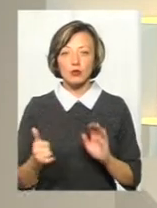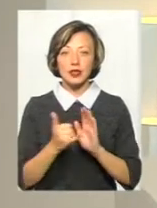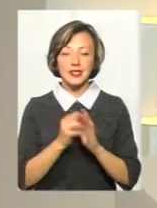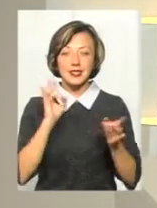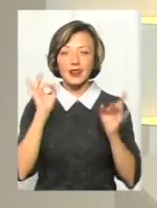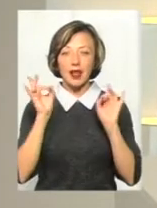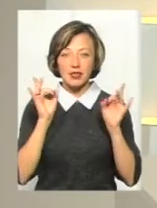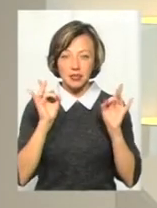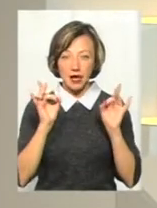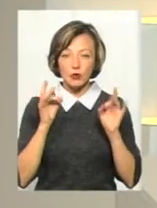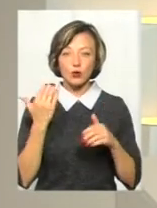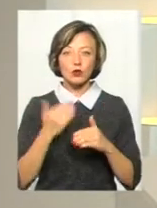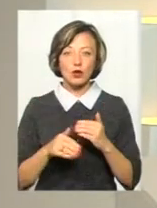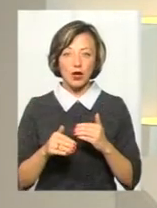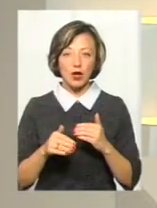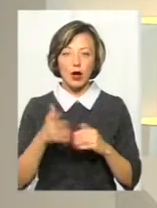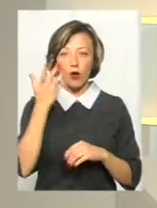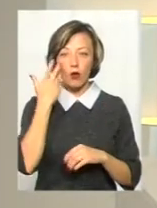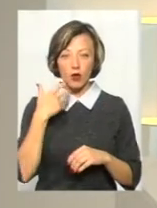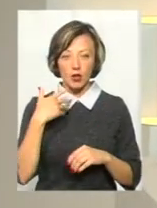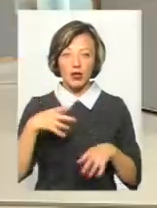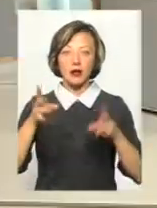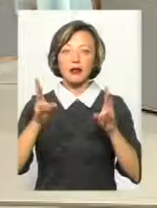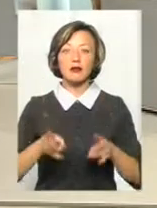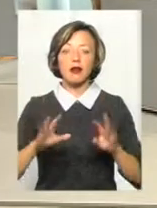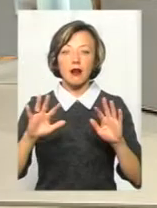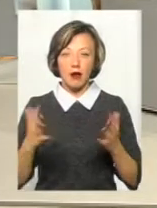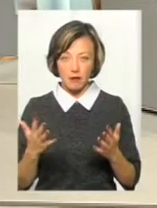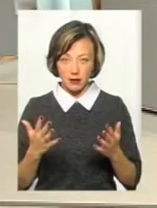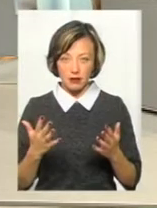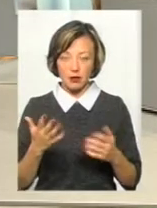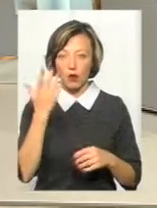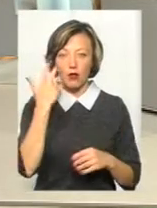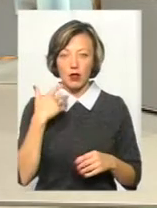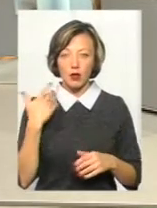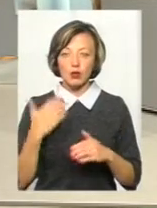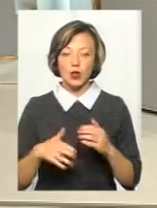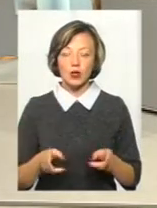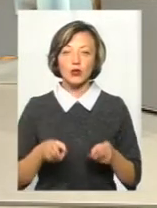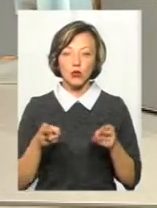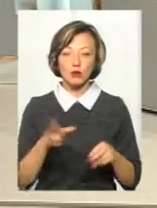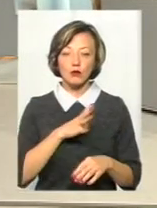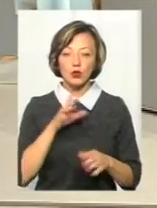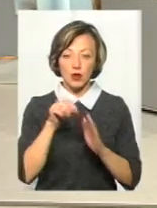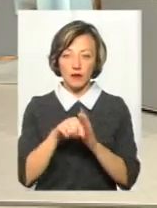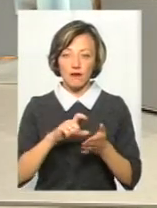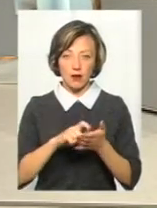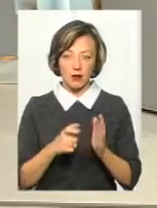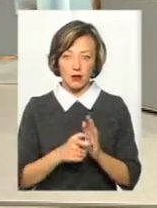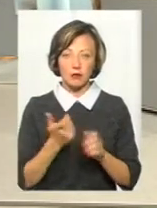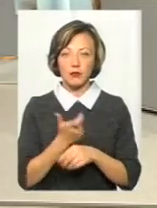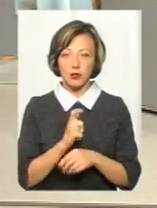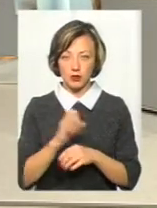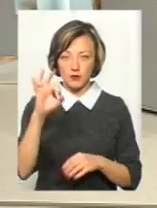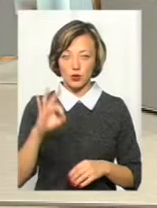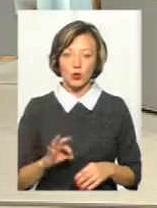сигналізації, і так вже, коли трапилась така біда, коли вже злодії були в квартирі. Тобто більший